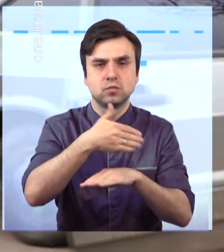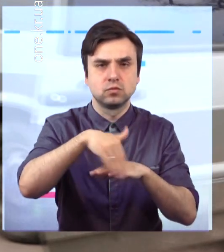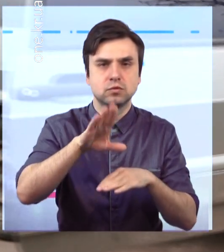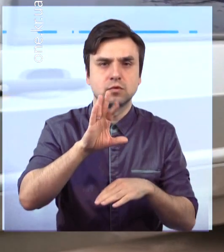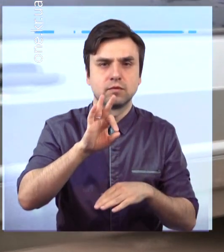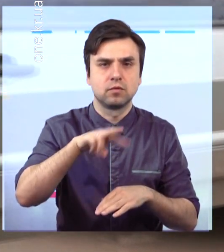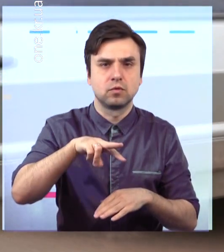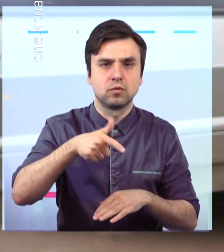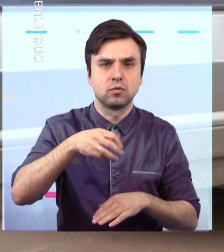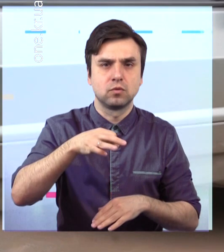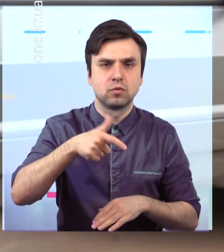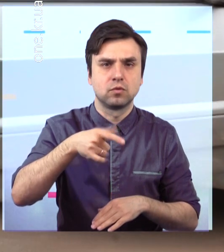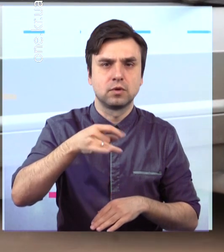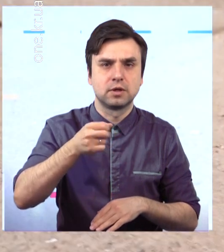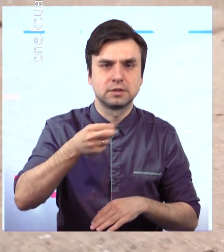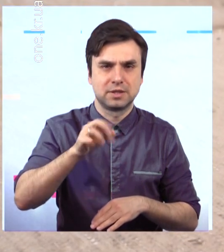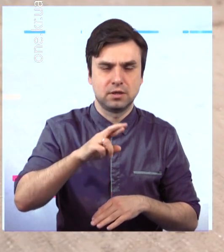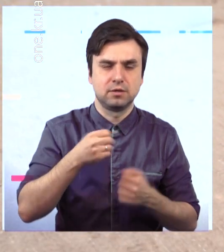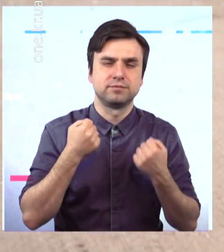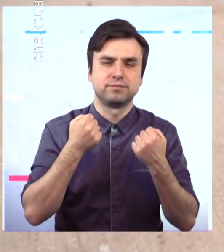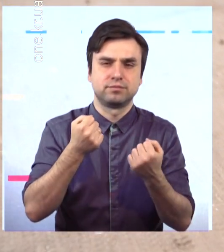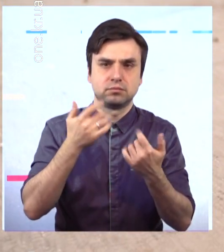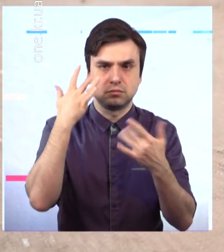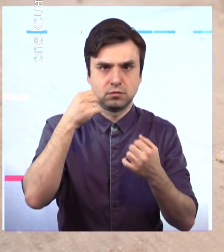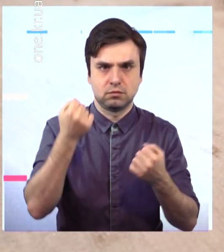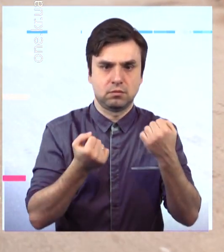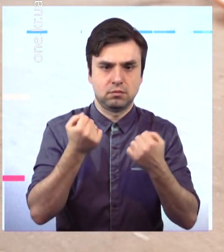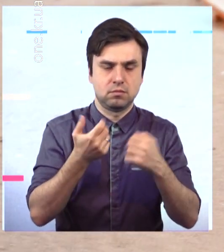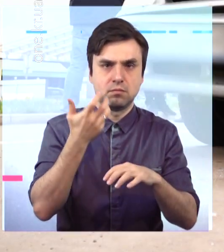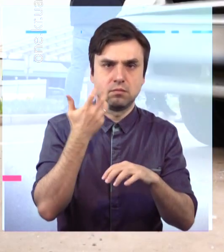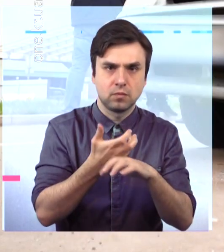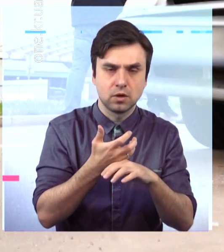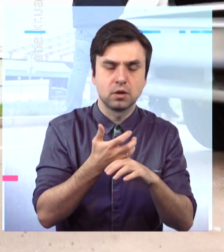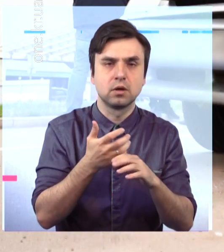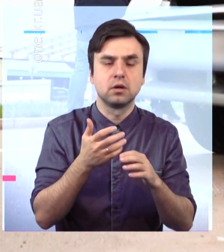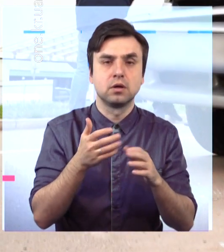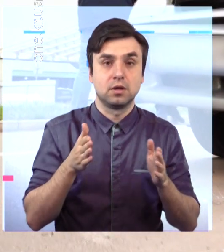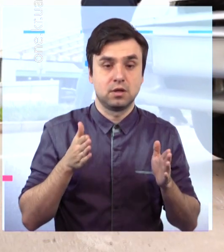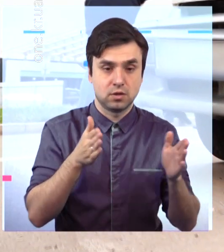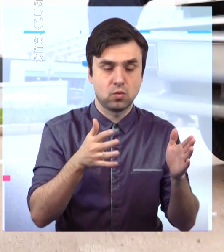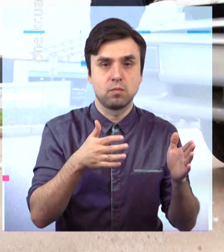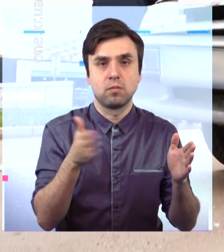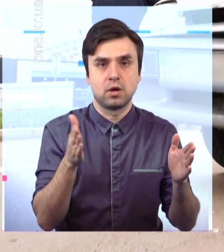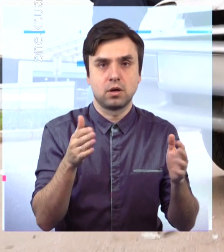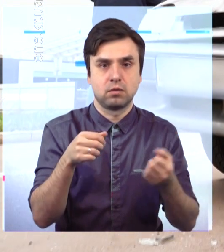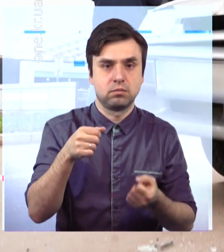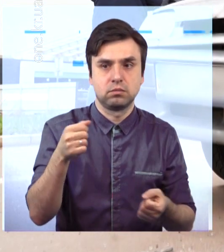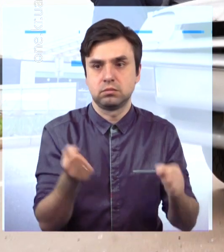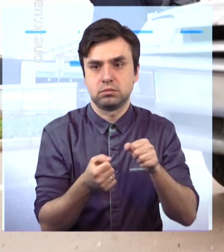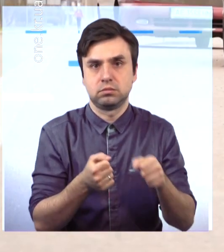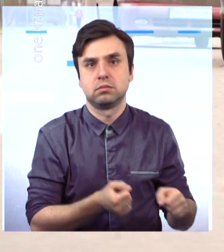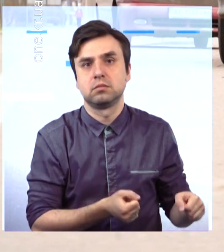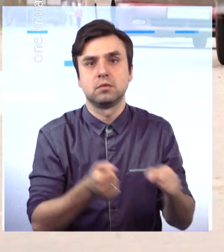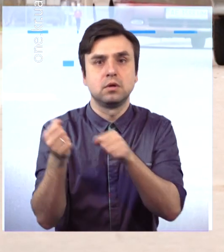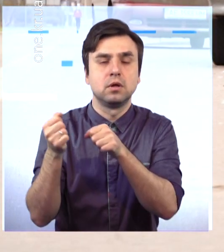впорався з управлінням автомобілем, вивернув кермо в правий бік, виїхав на тротуар і, як результат, врізався у електроопору.